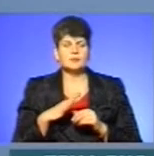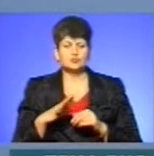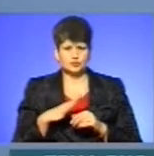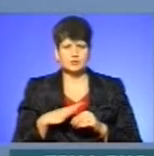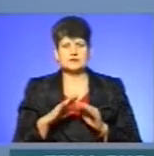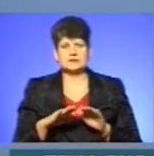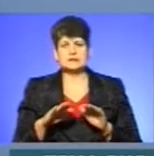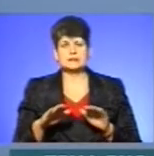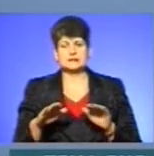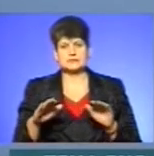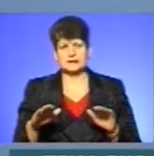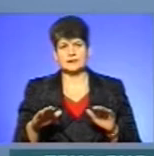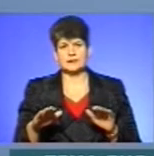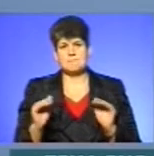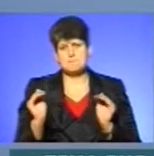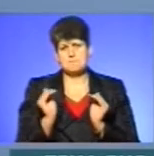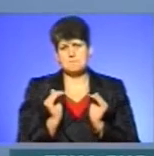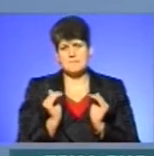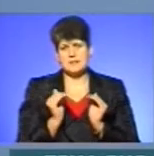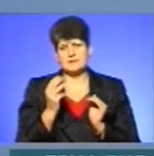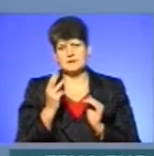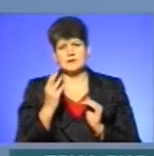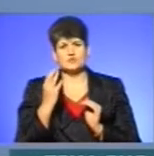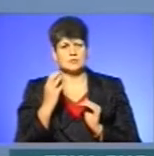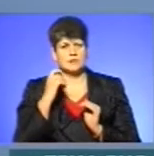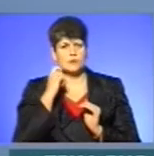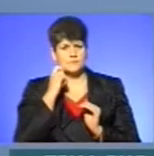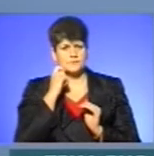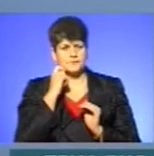зовсім маленькі, трьох-чітрьохрічні.